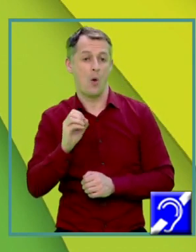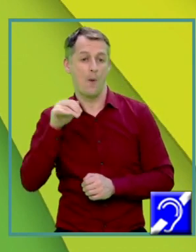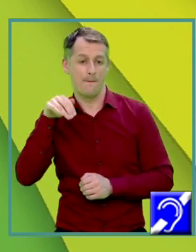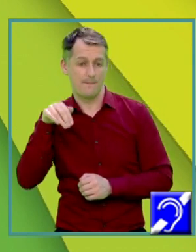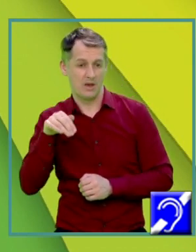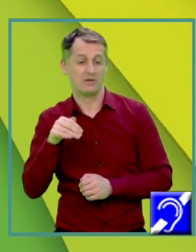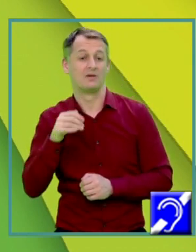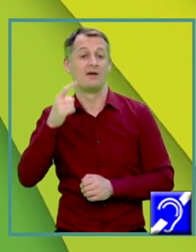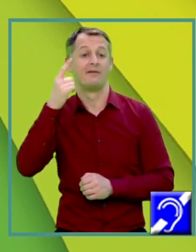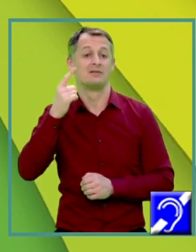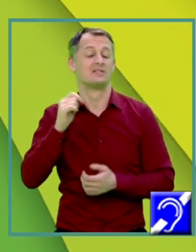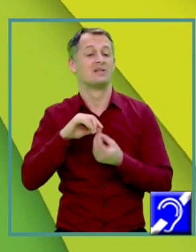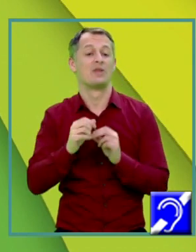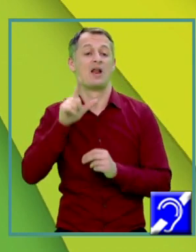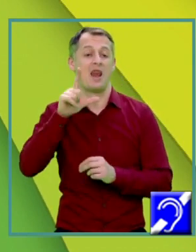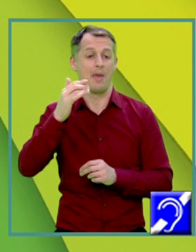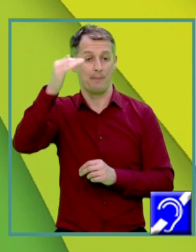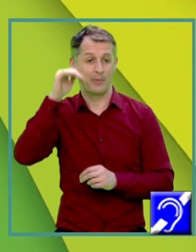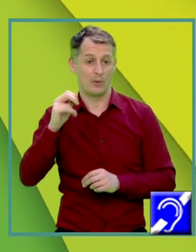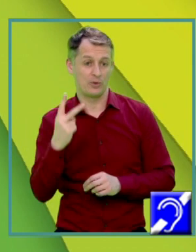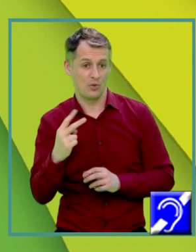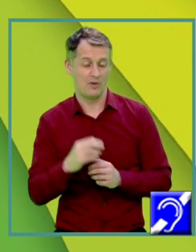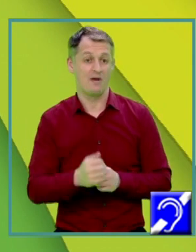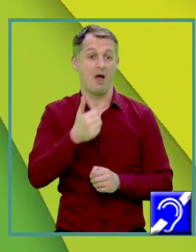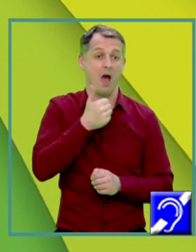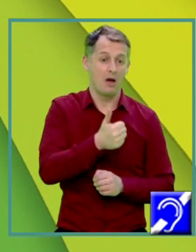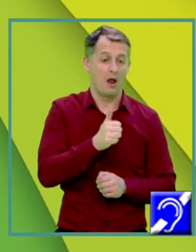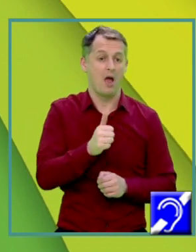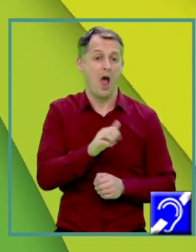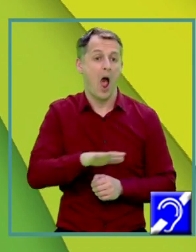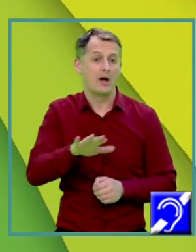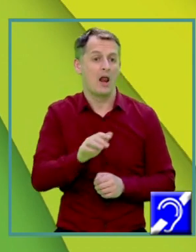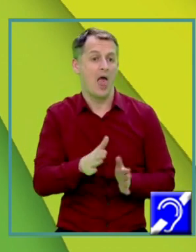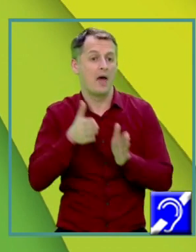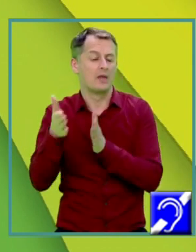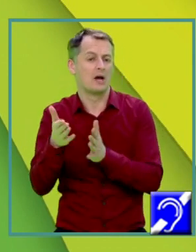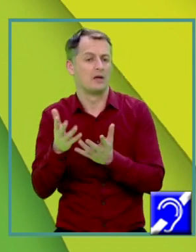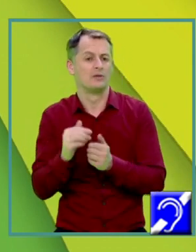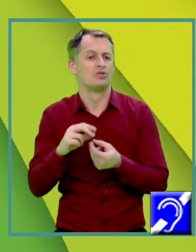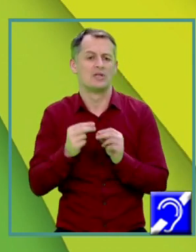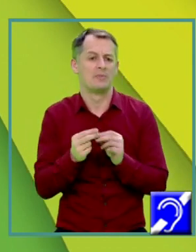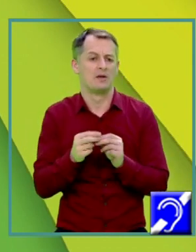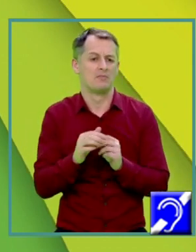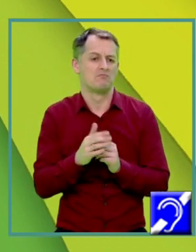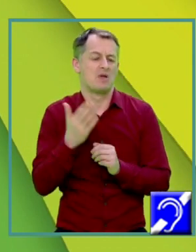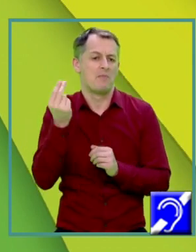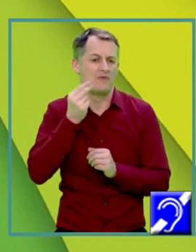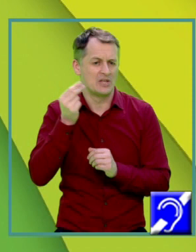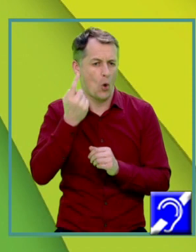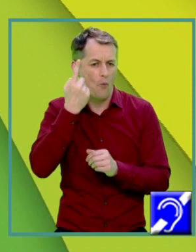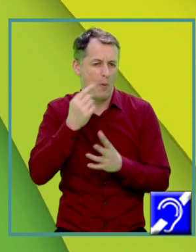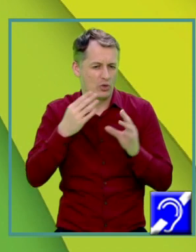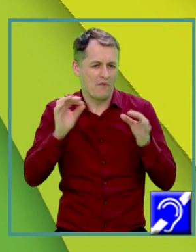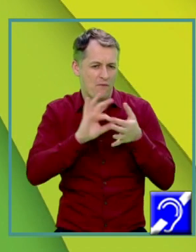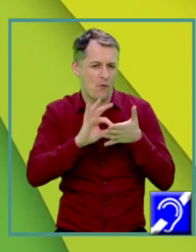pe 2. Pentru aria laterală am învățat mai multe formule pe care le vom reaminti. Una din formule este